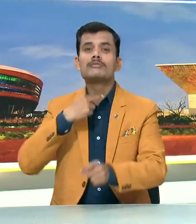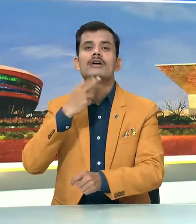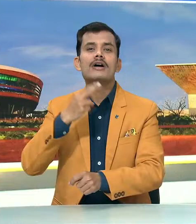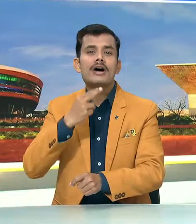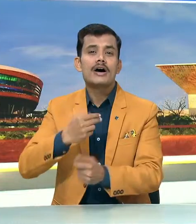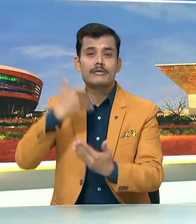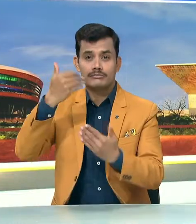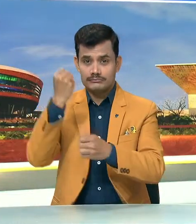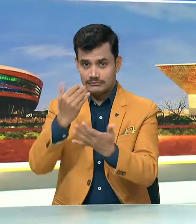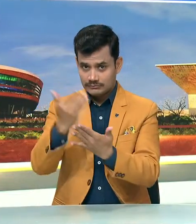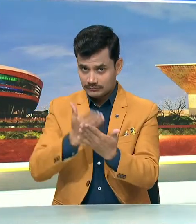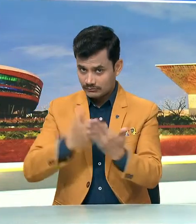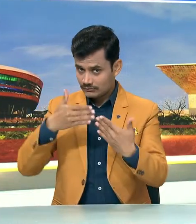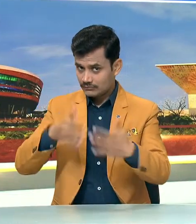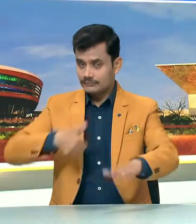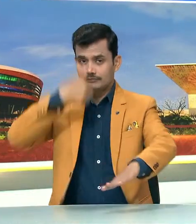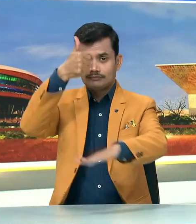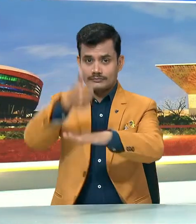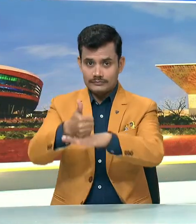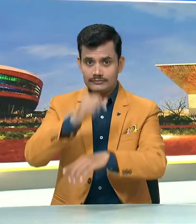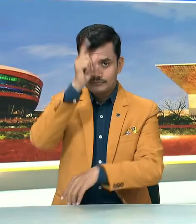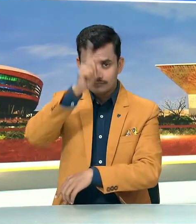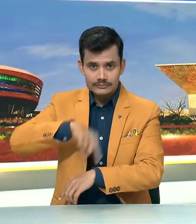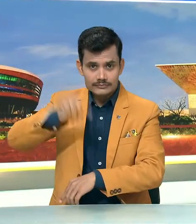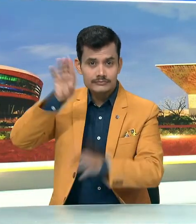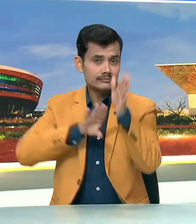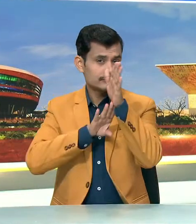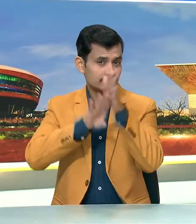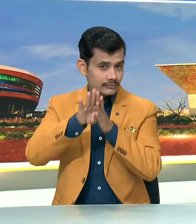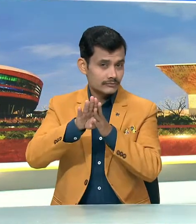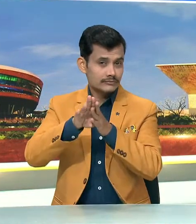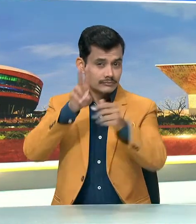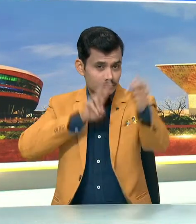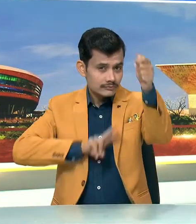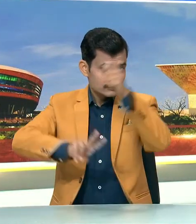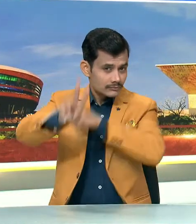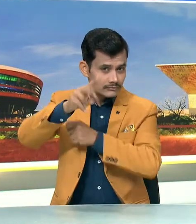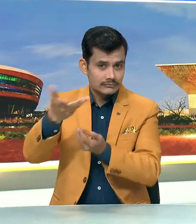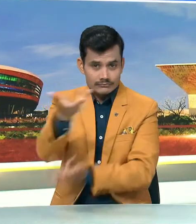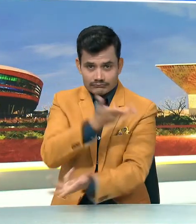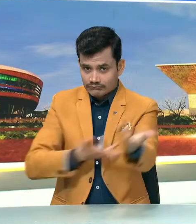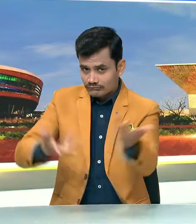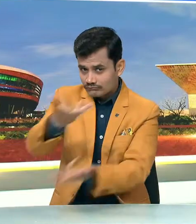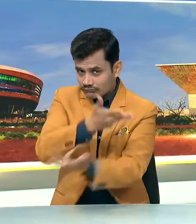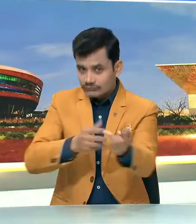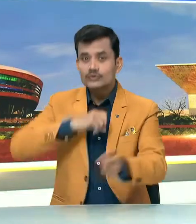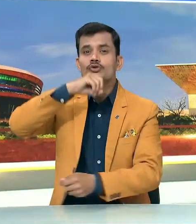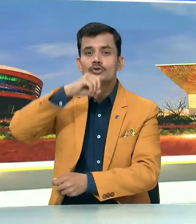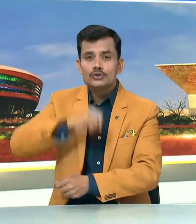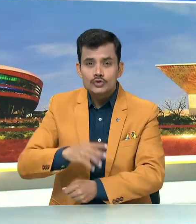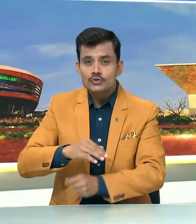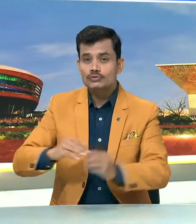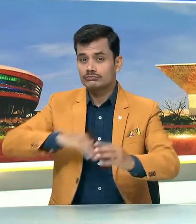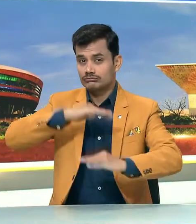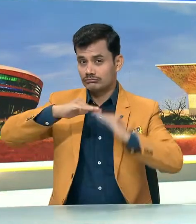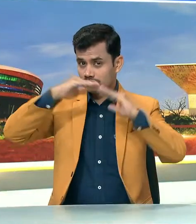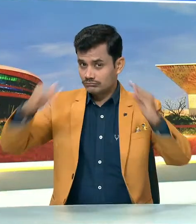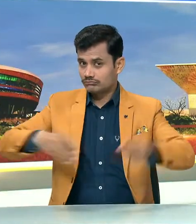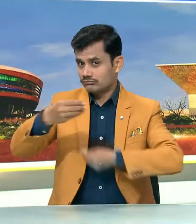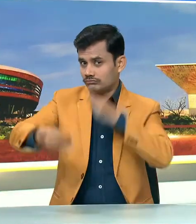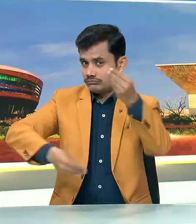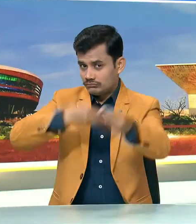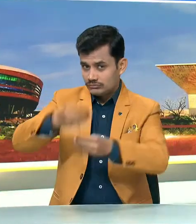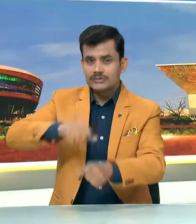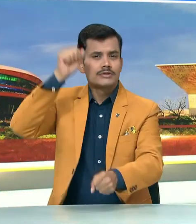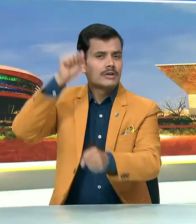शुभारम विकसित भारत के दृष्टी कोर्ट पर विचार साजह करने के लिए युवाओं को मंच उपलब्ध